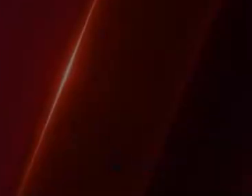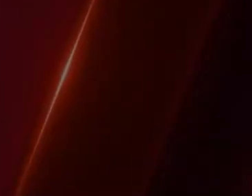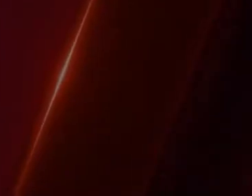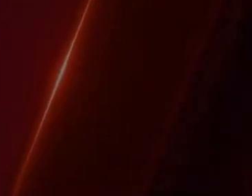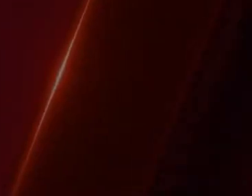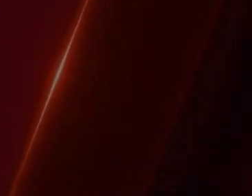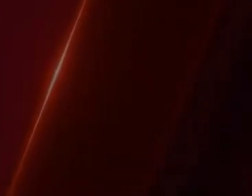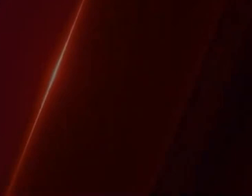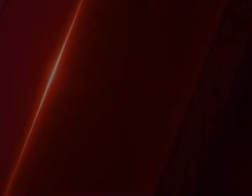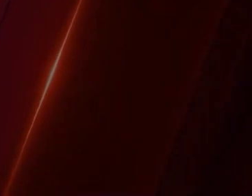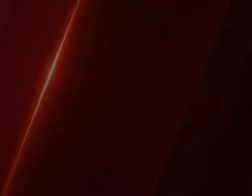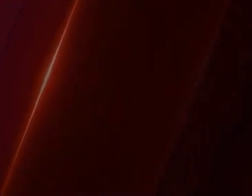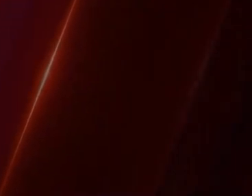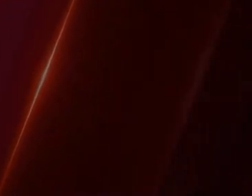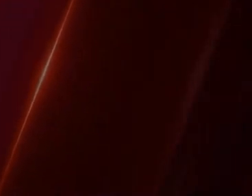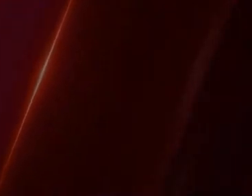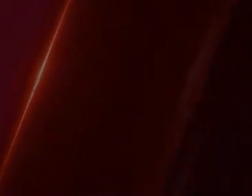abone ol